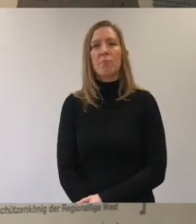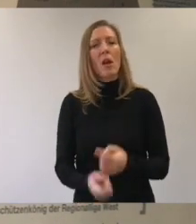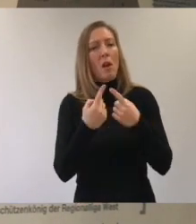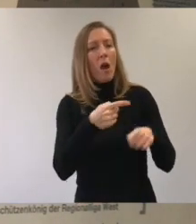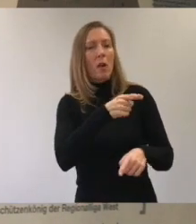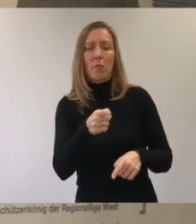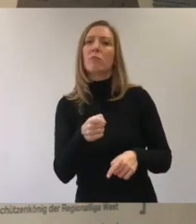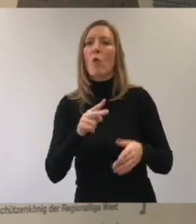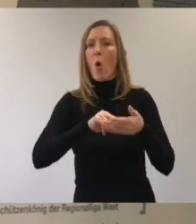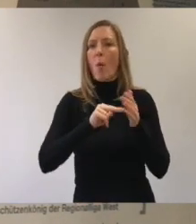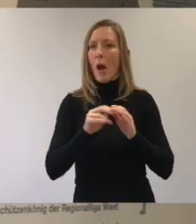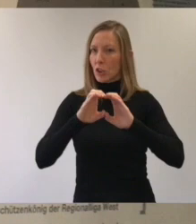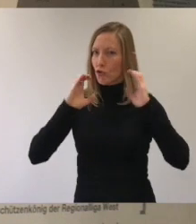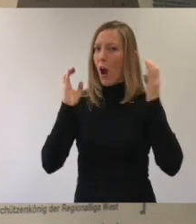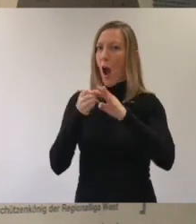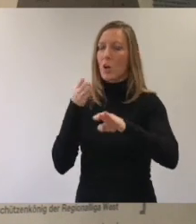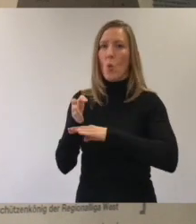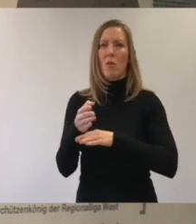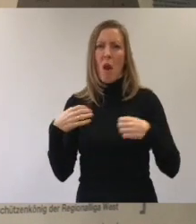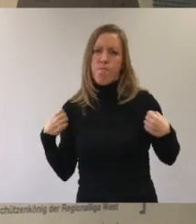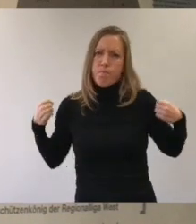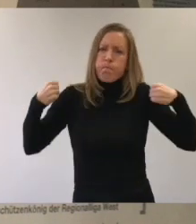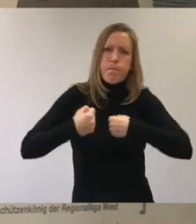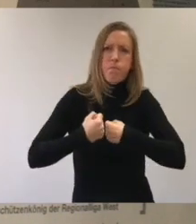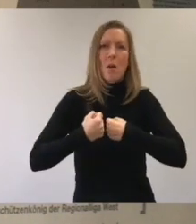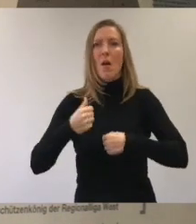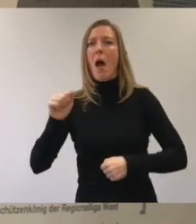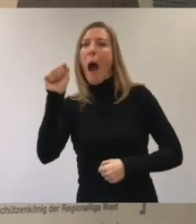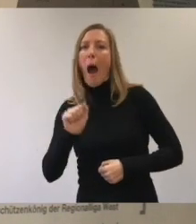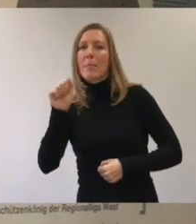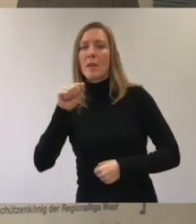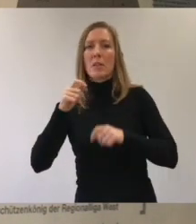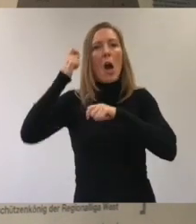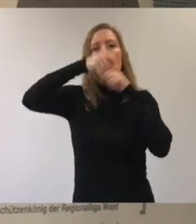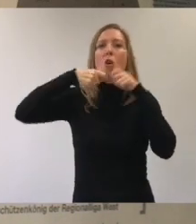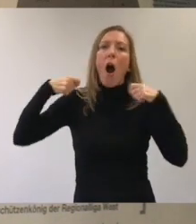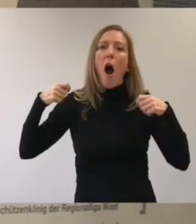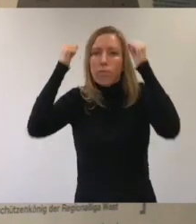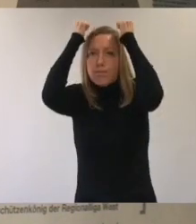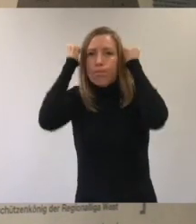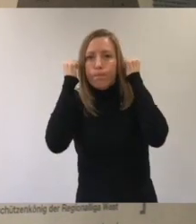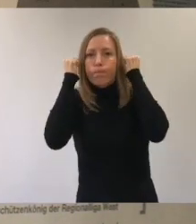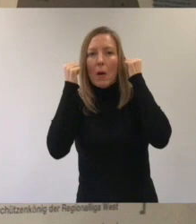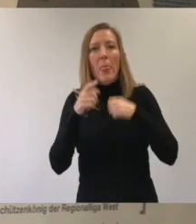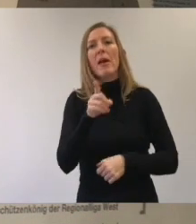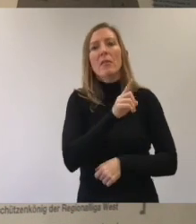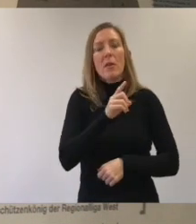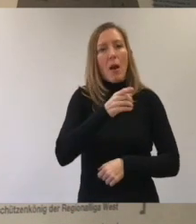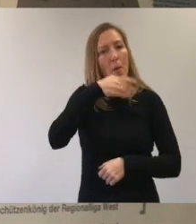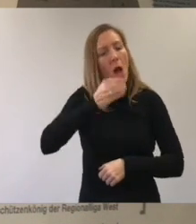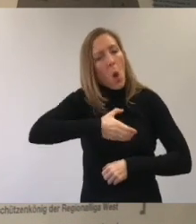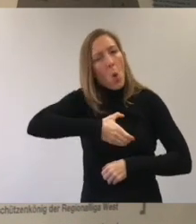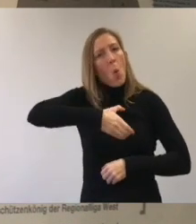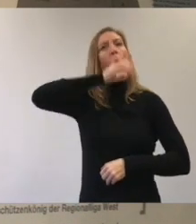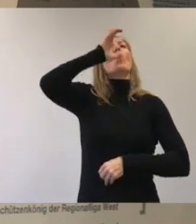Die anderen machen sich fürs Stadion bereit. Dicke Jacke, Arminia-Schal, Mütze. Dirk nimmt den letzten Schluck